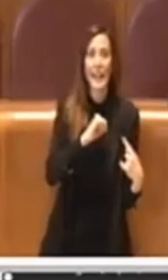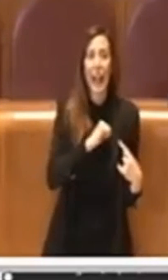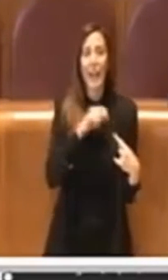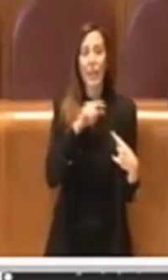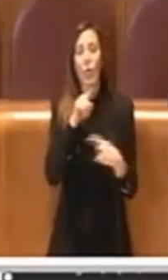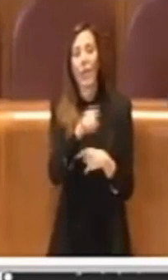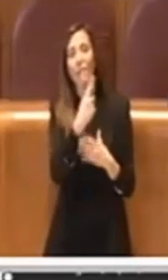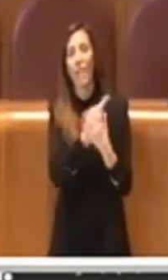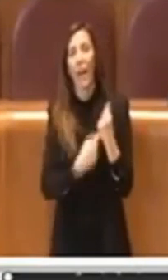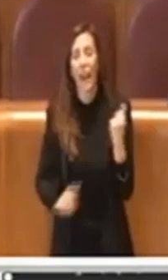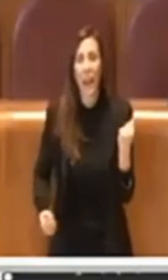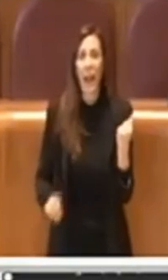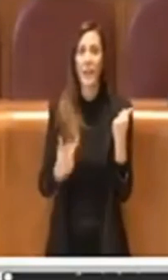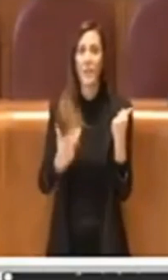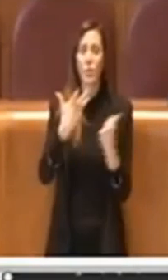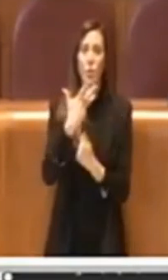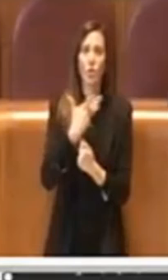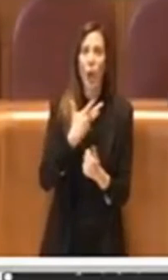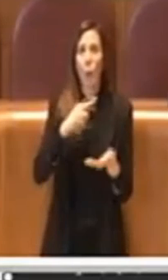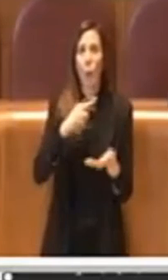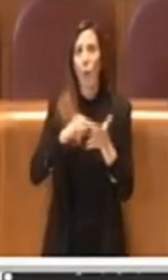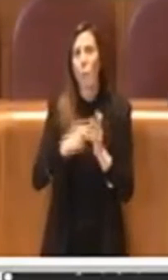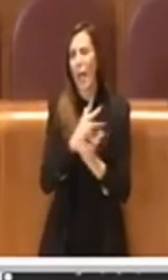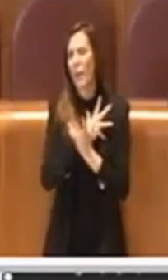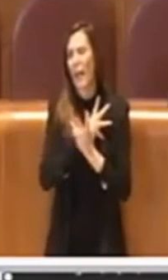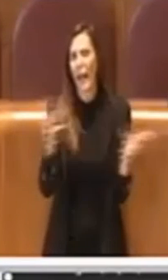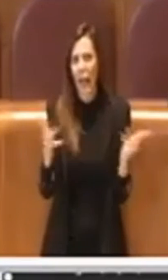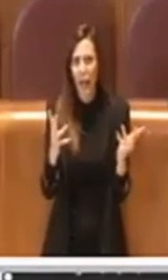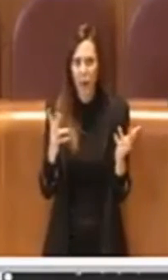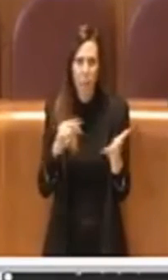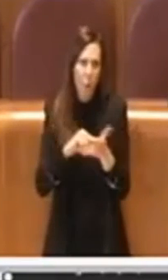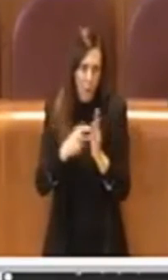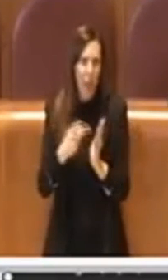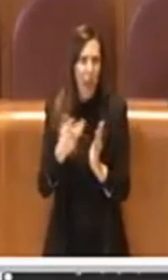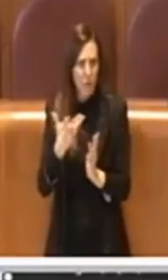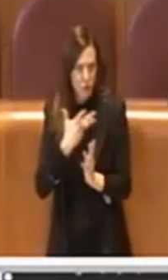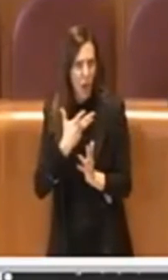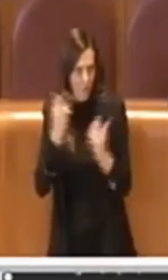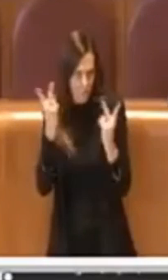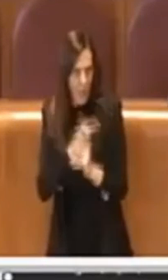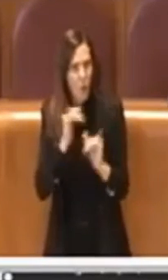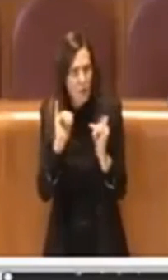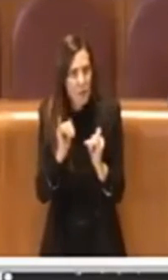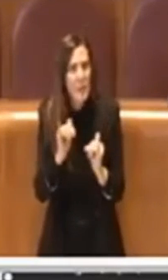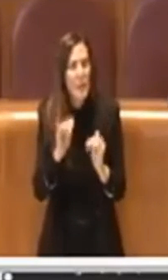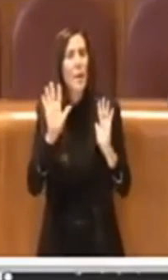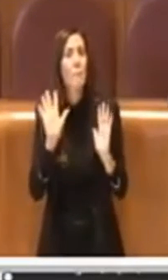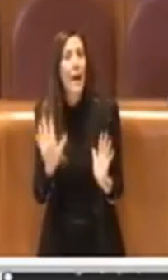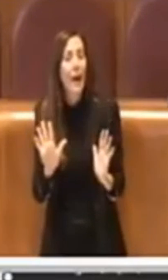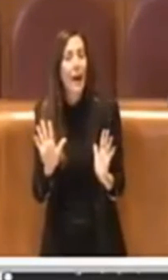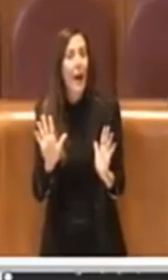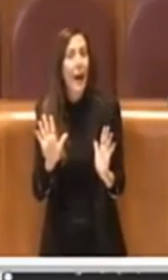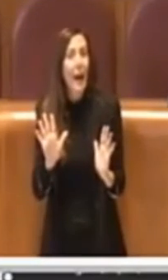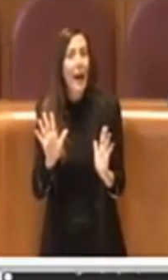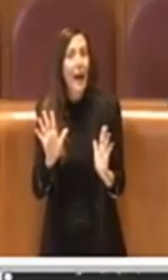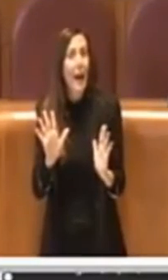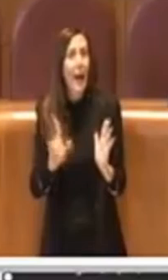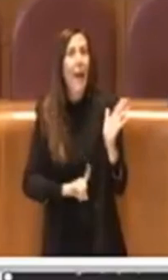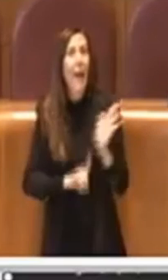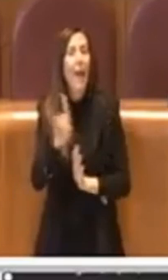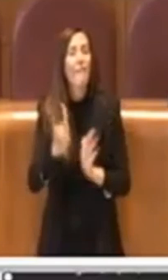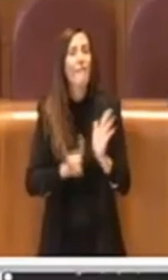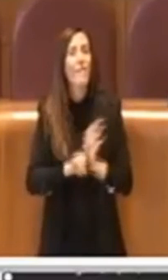fallendo, che ci sono problemi enormi. Problemi ce ne sono, sia chiaro, ma ce ne sono per effetto di un